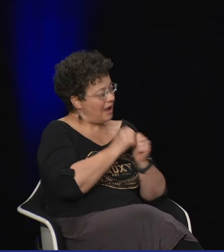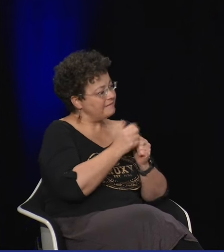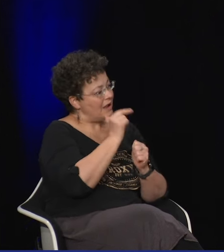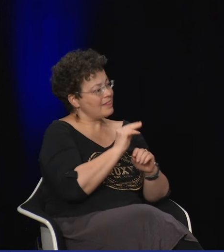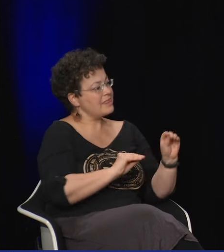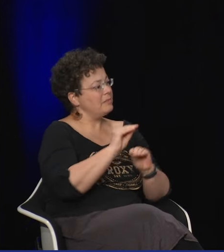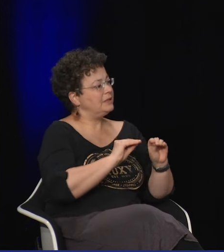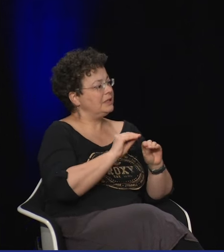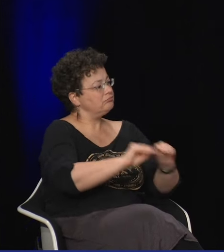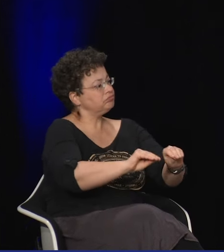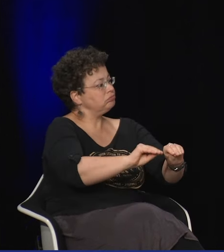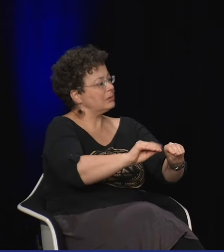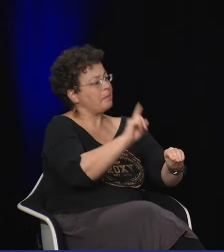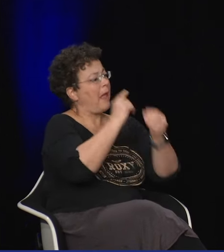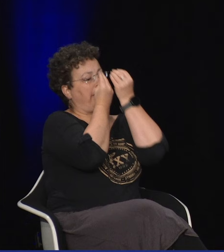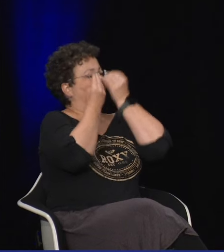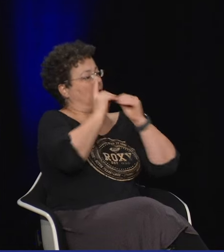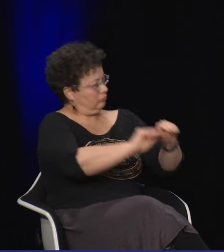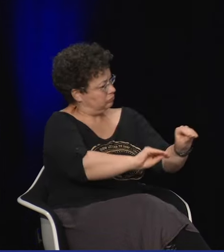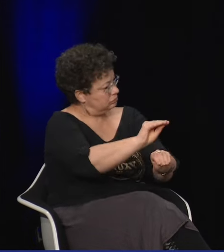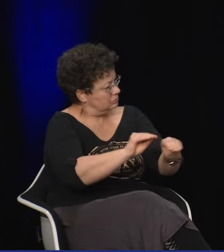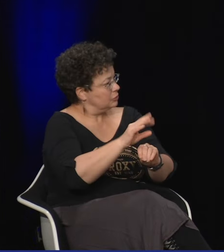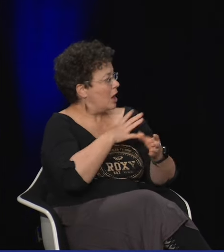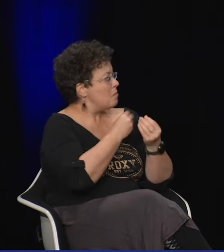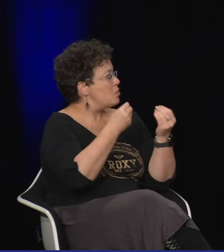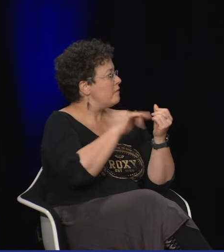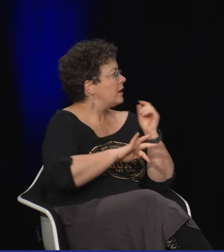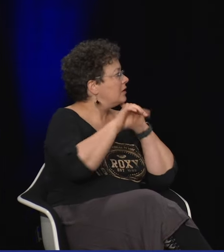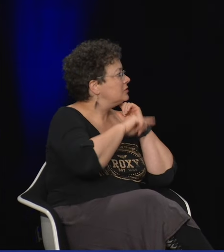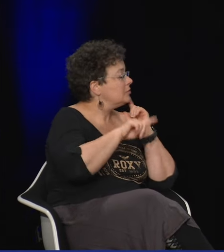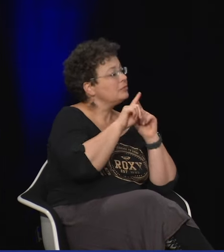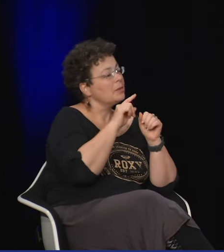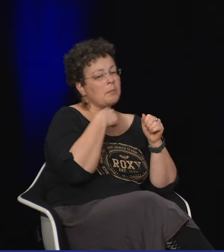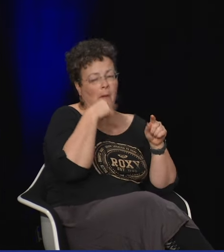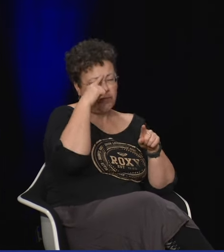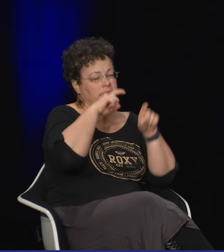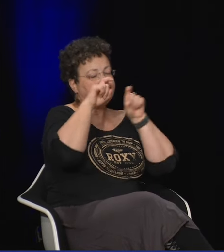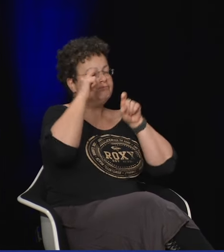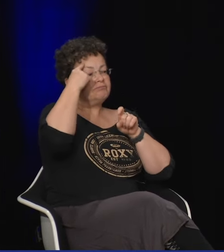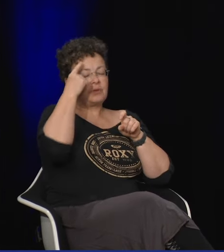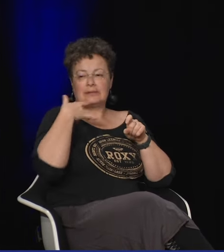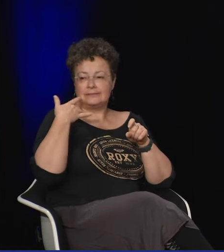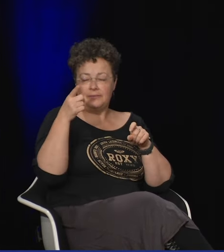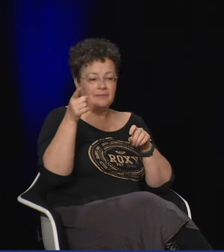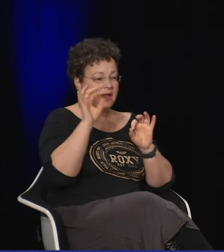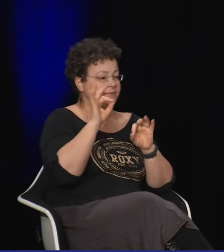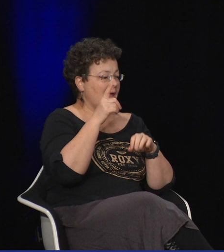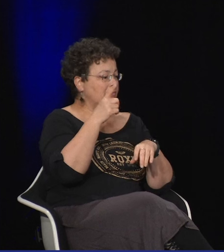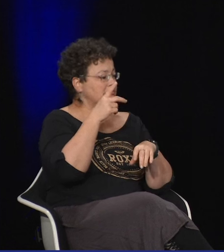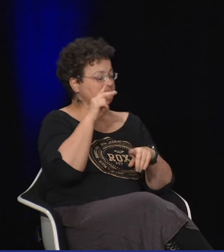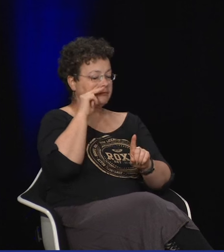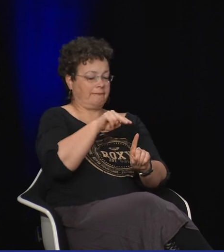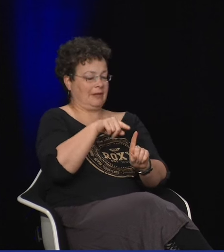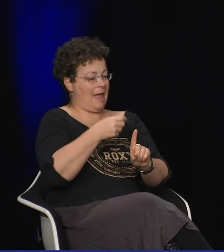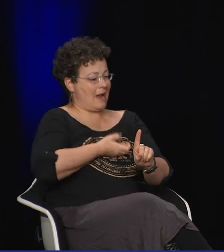en France il y quand même beaucoup d'artistes avec de l'art-thérapie qui enseignent l'art-thérapie mais je reviens en arrière